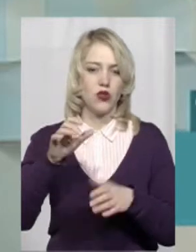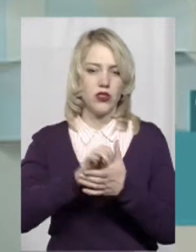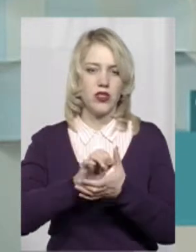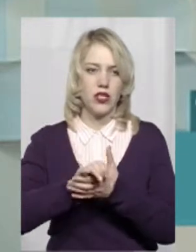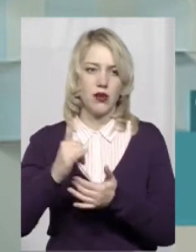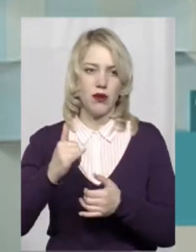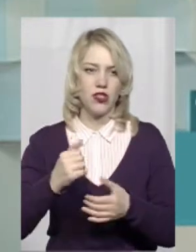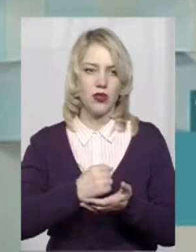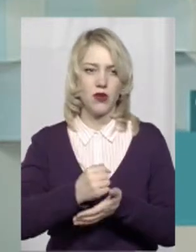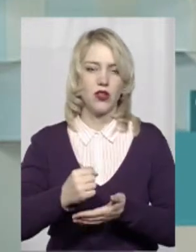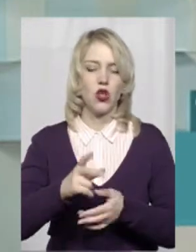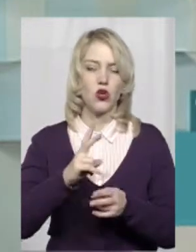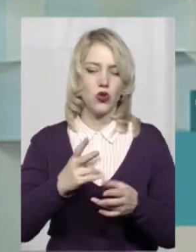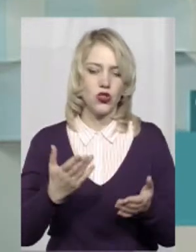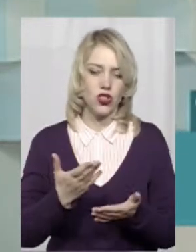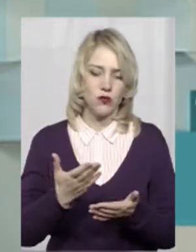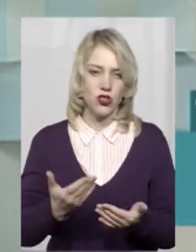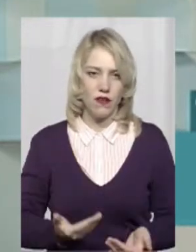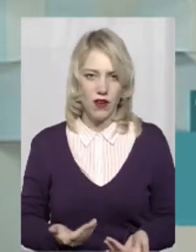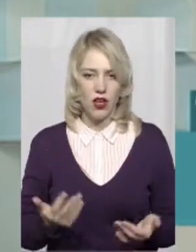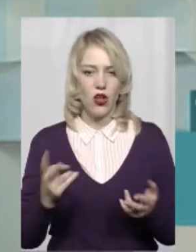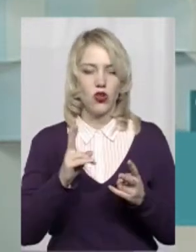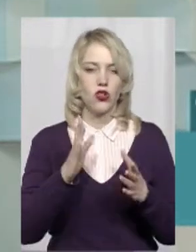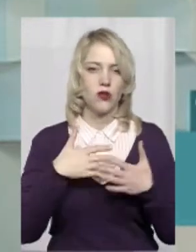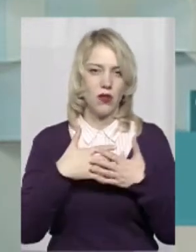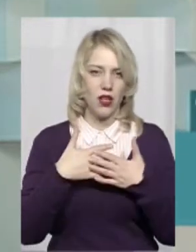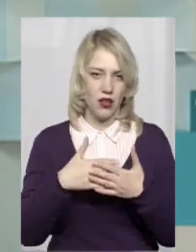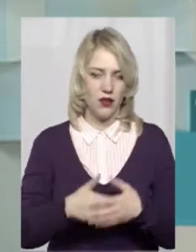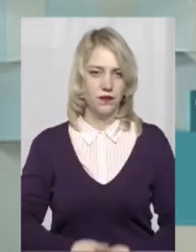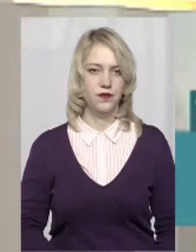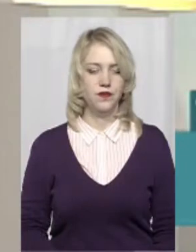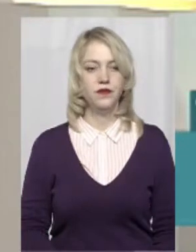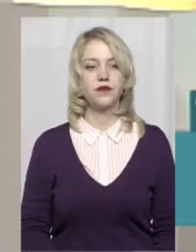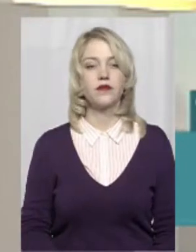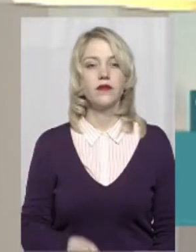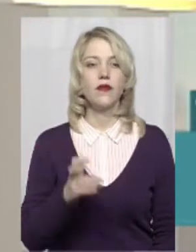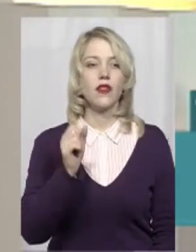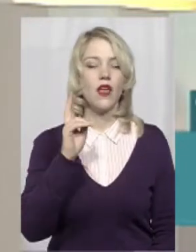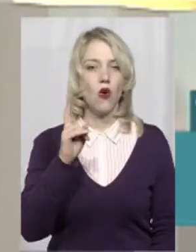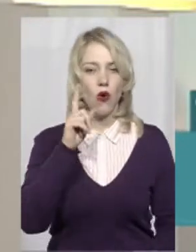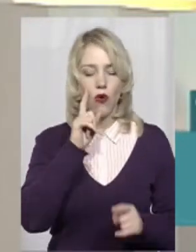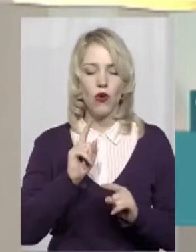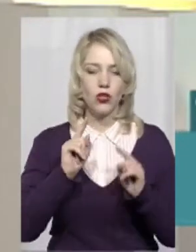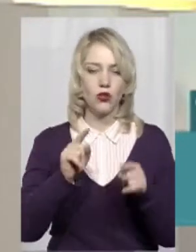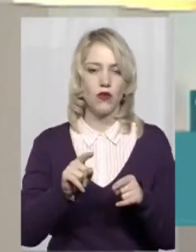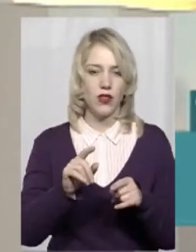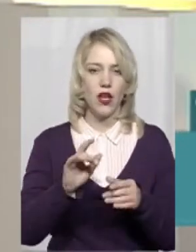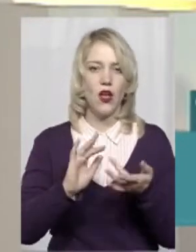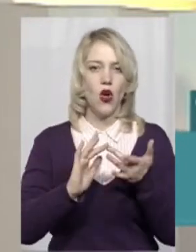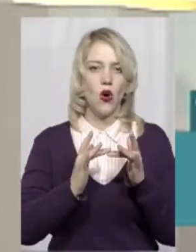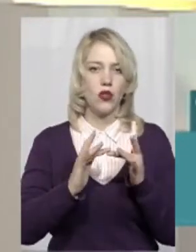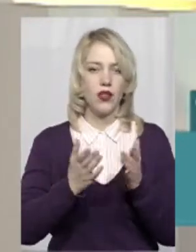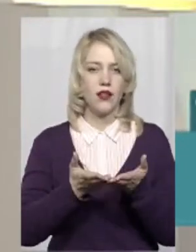теперішніми кандидатами, хто чим живе, хто чим дихає, тобто можна і таким чином. А на кого загалом орієнтована онлайн-платформа?